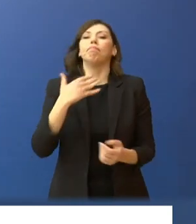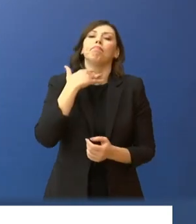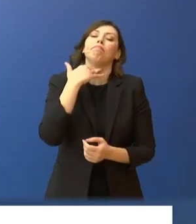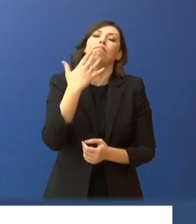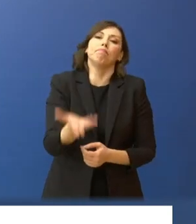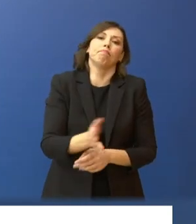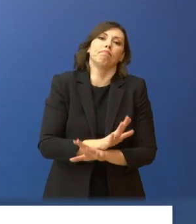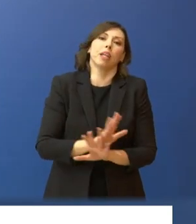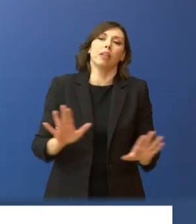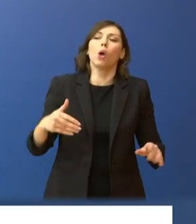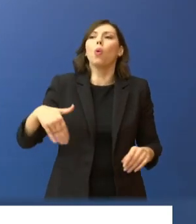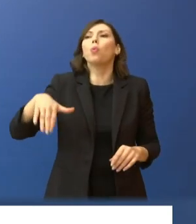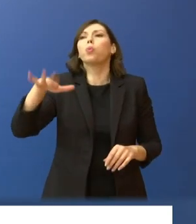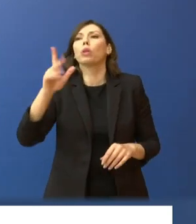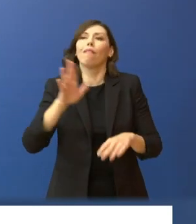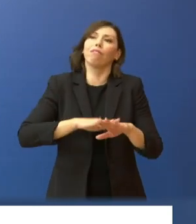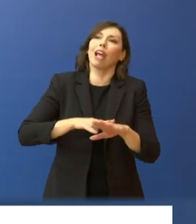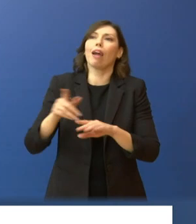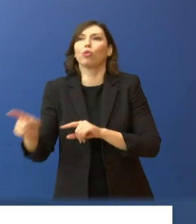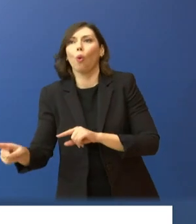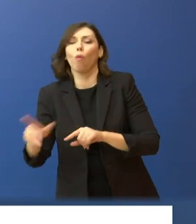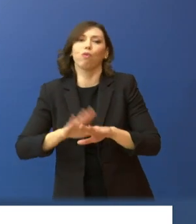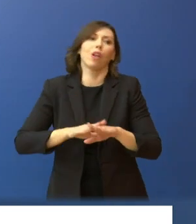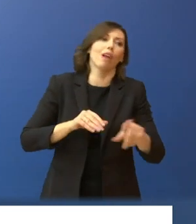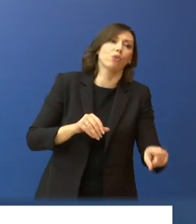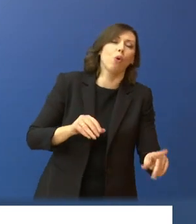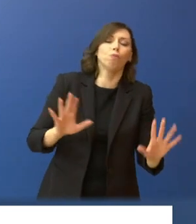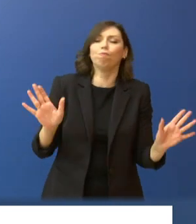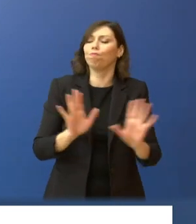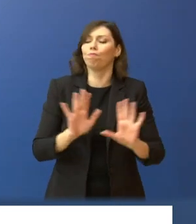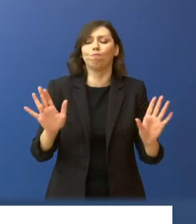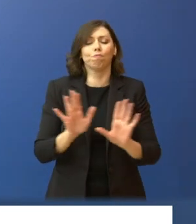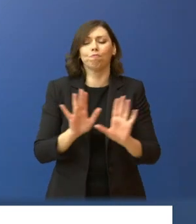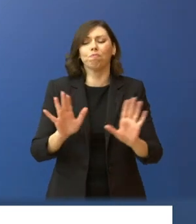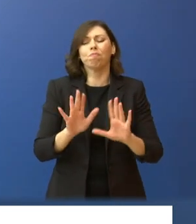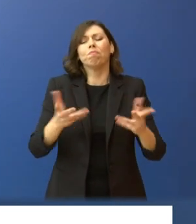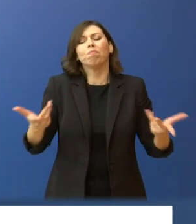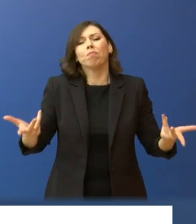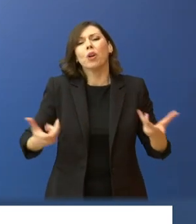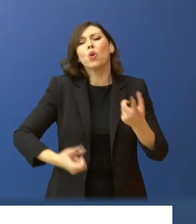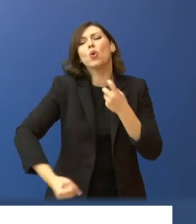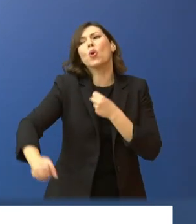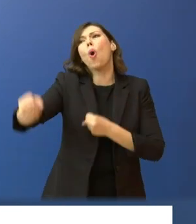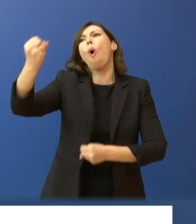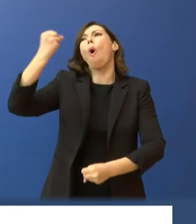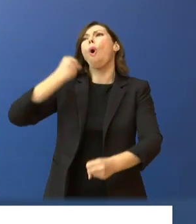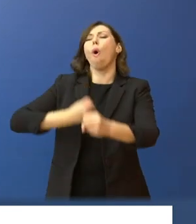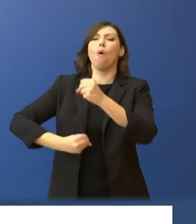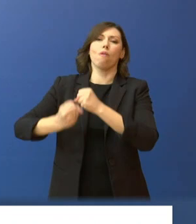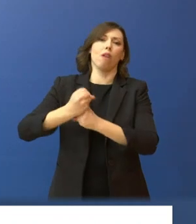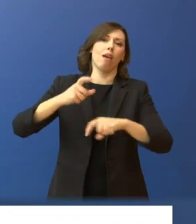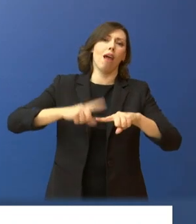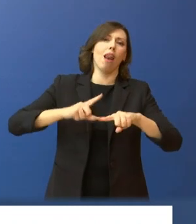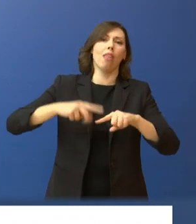ή δύο λόγους. Έχει να κάνει με χρόνιες παθογένειες και αδυναμίες της ελληνικής δημόσιας